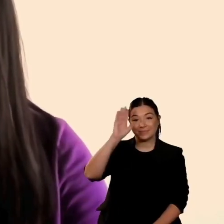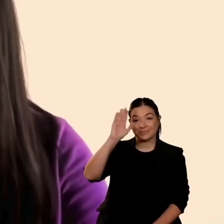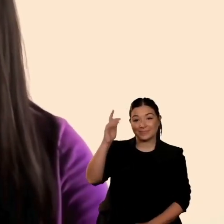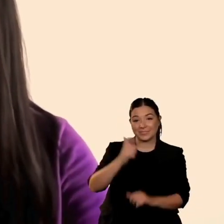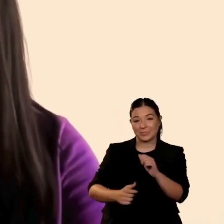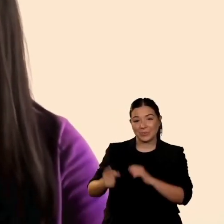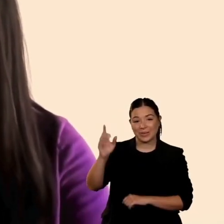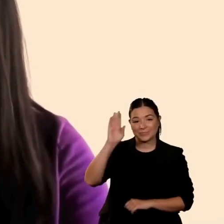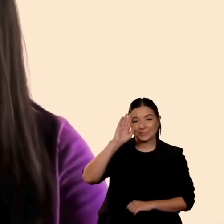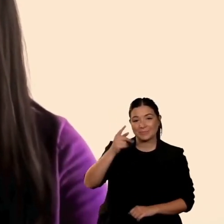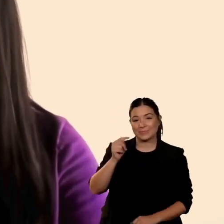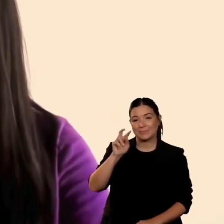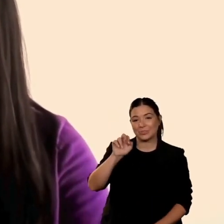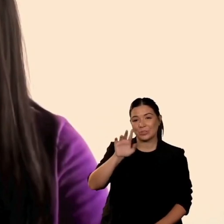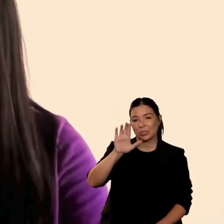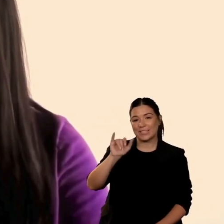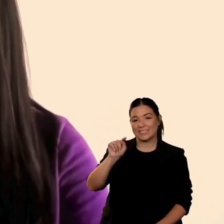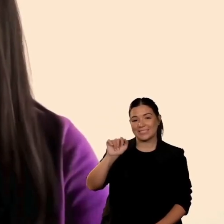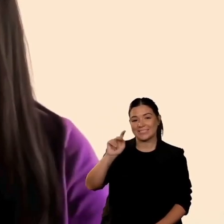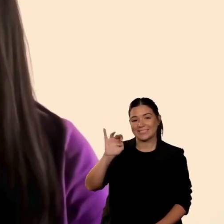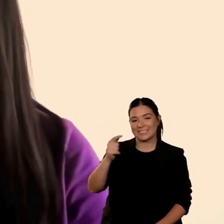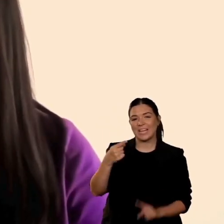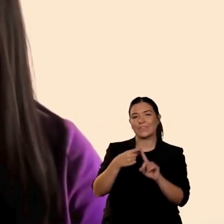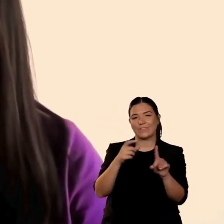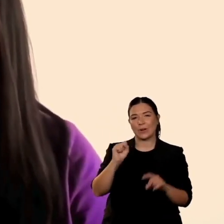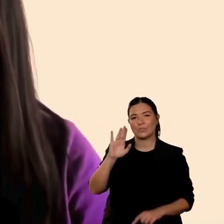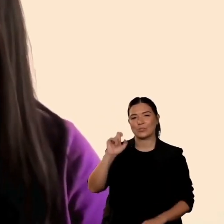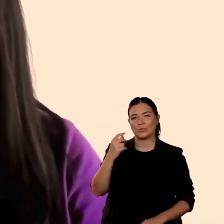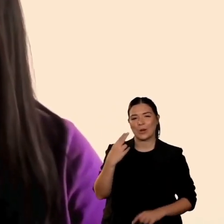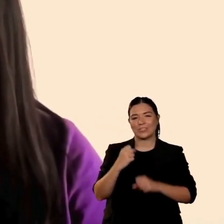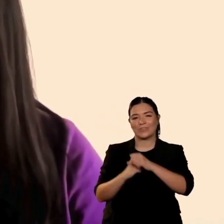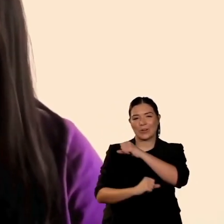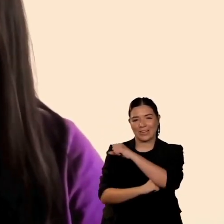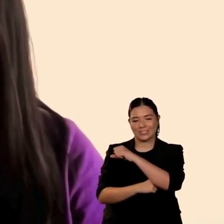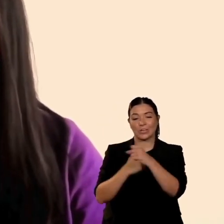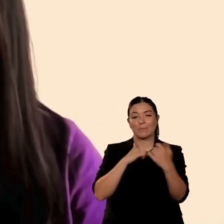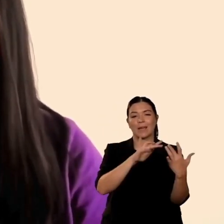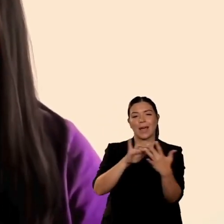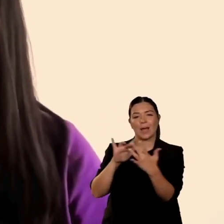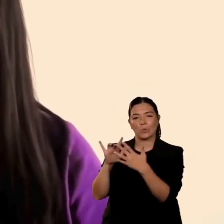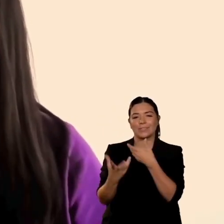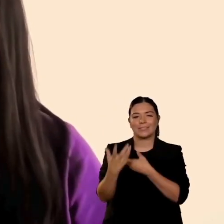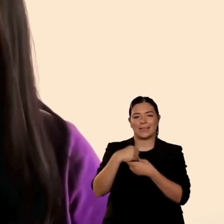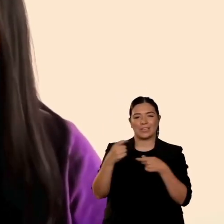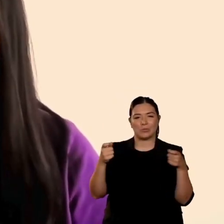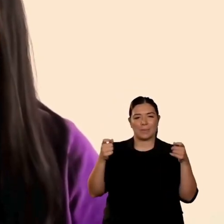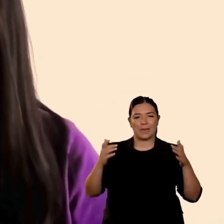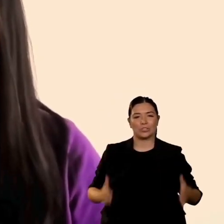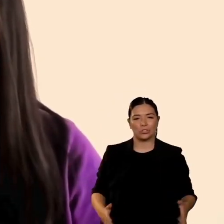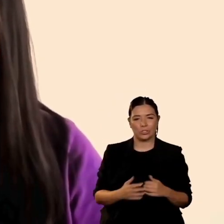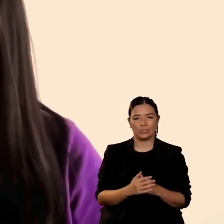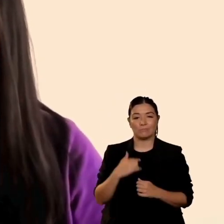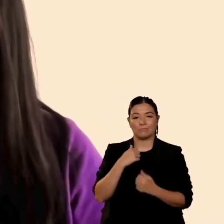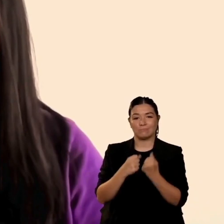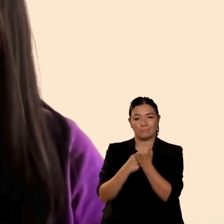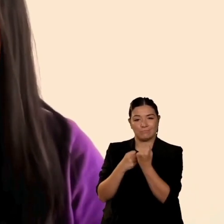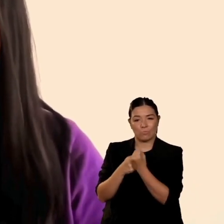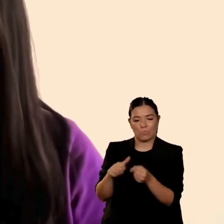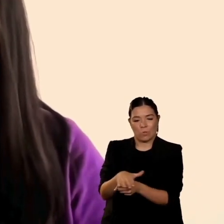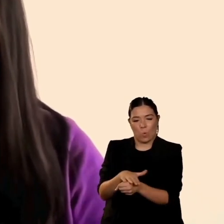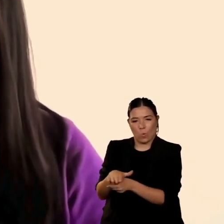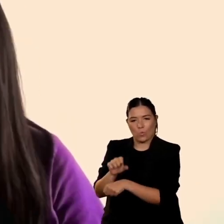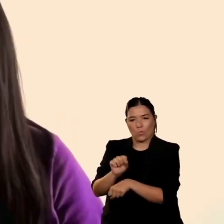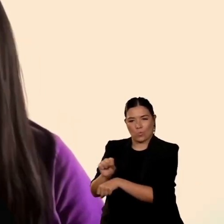aiutare i bambini intorno al mondo con i bambini in diverse parti del mondo abbiamo iniziato dall'inizio